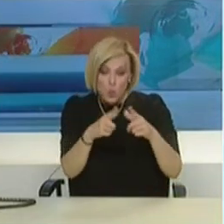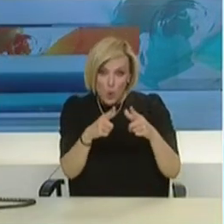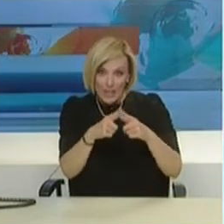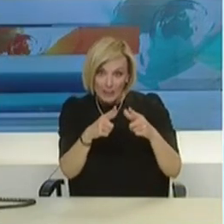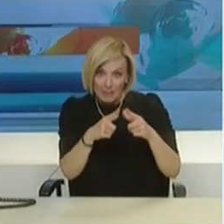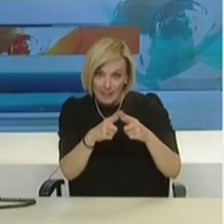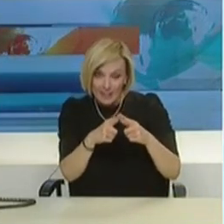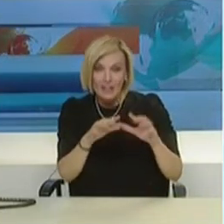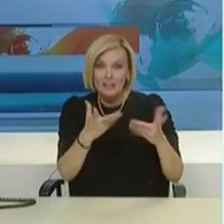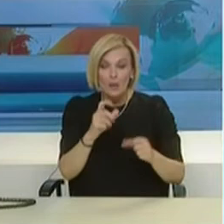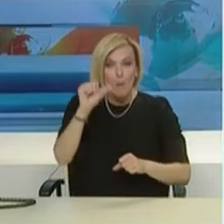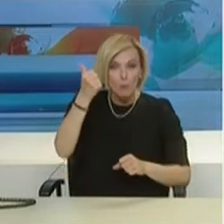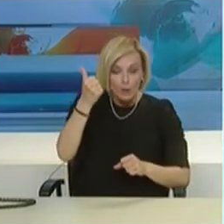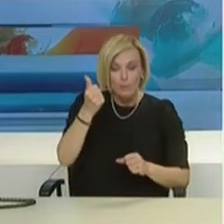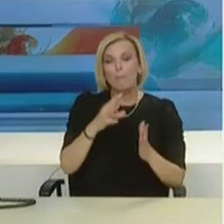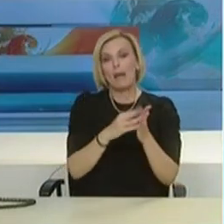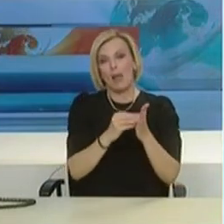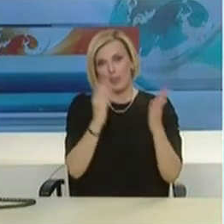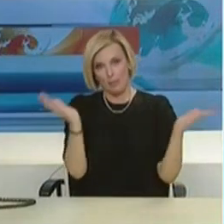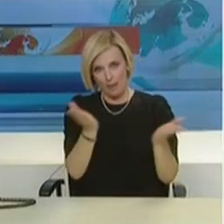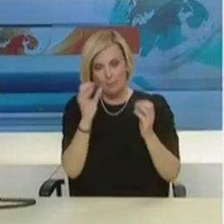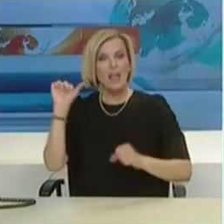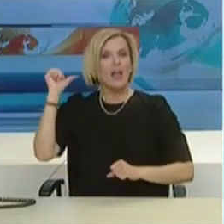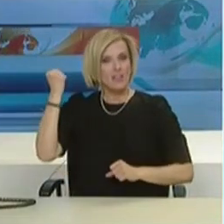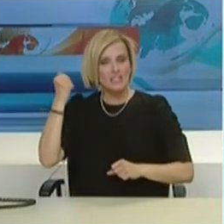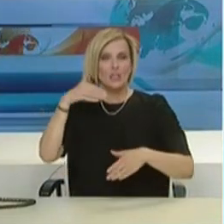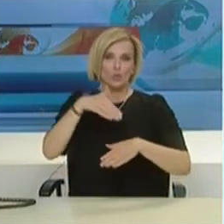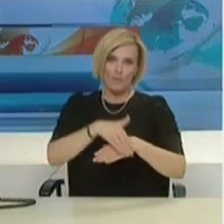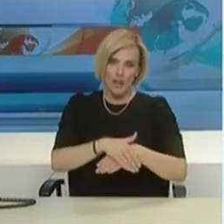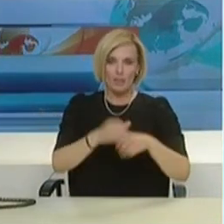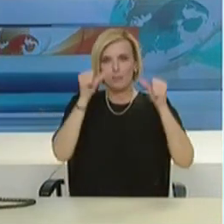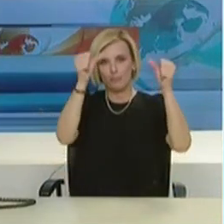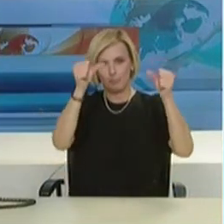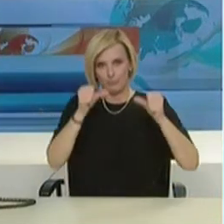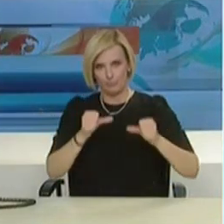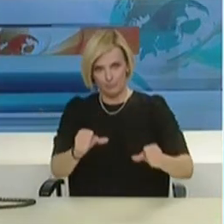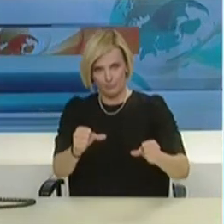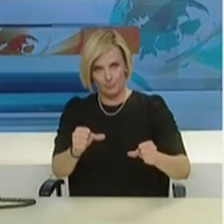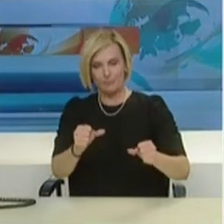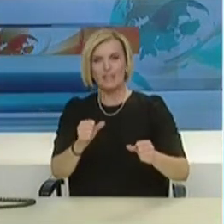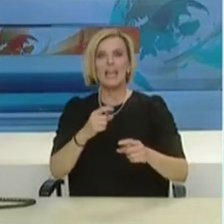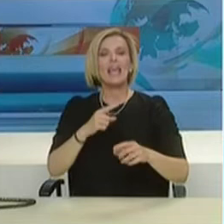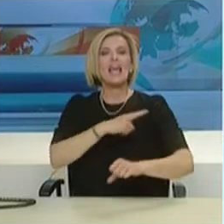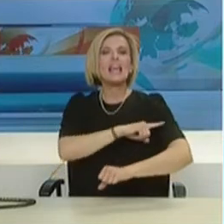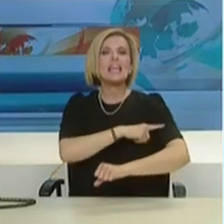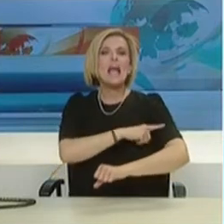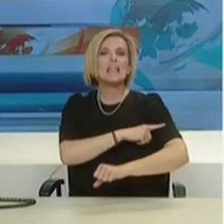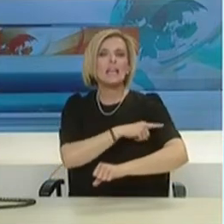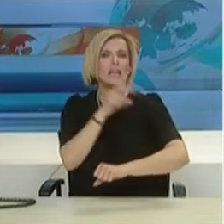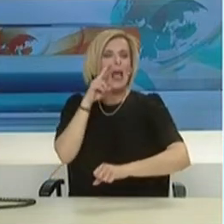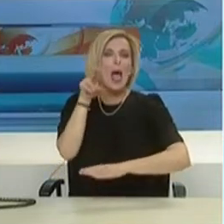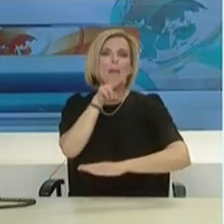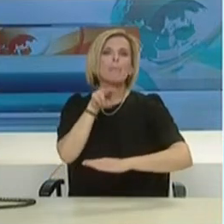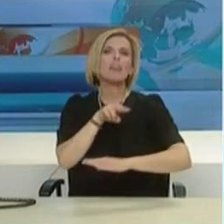όσο και τις παρενέργειές τους. Για παράδειγμα, δημοσιεύτηκε χθες το βράδυ στην μεγάλη ιατρική υπεθεώρηση New England Journal